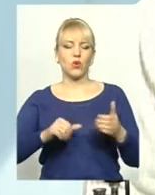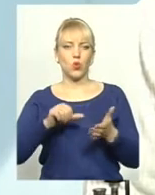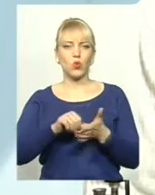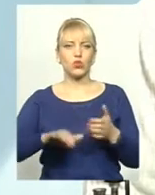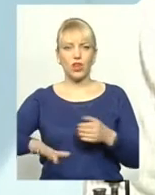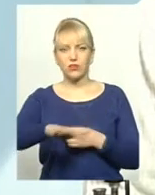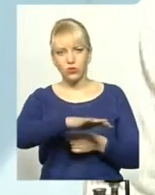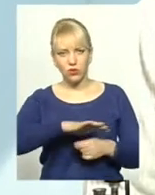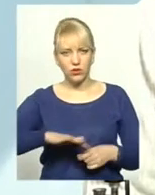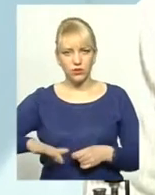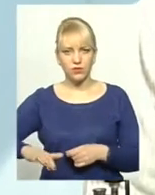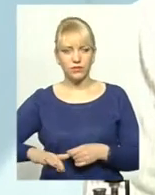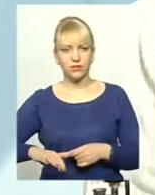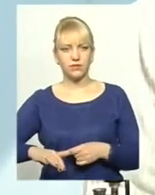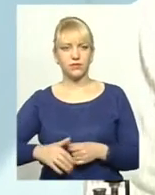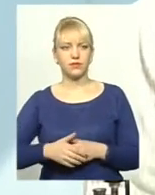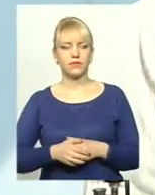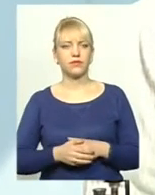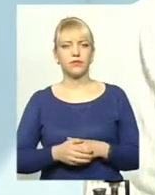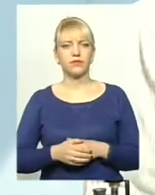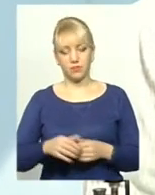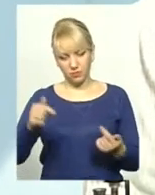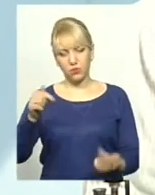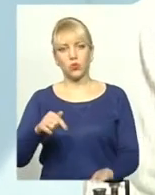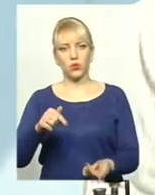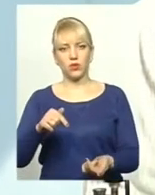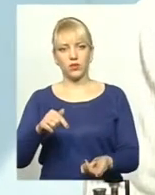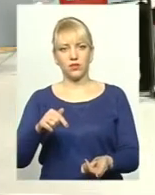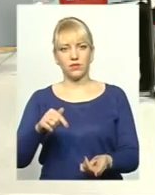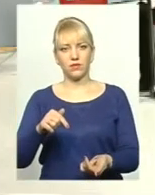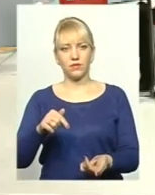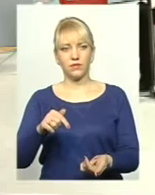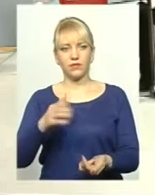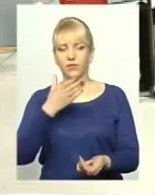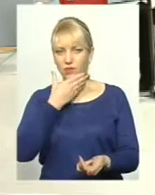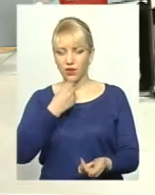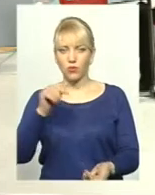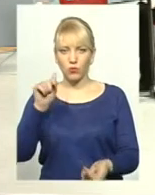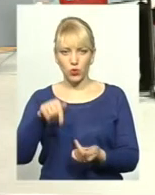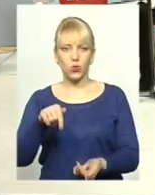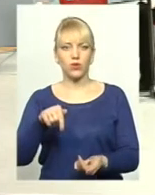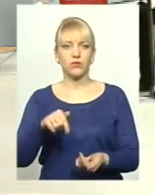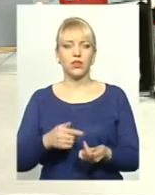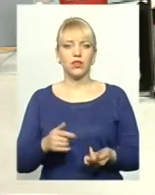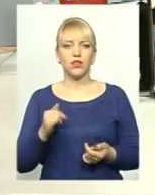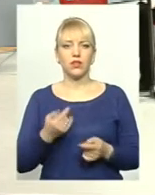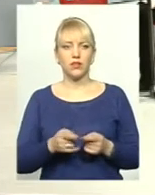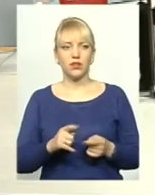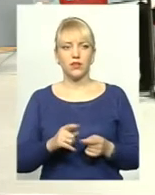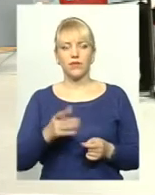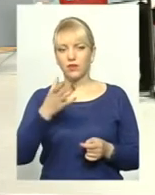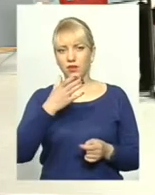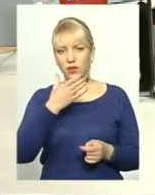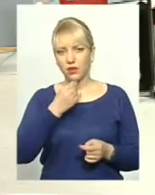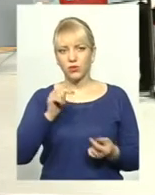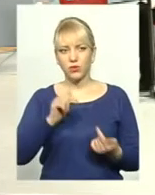який підходив, гарно підходив, і от, але не знає, гарно